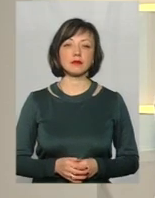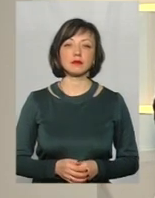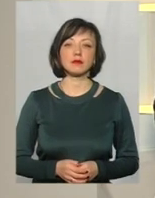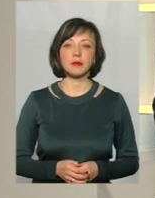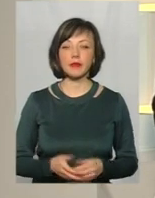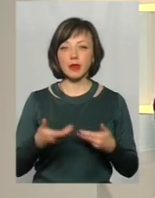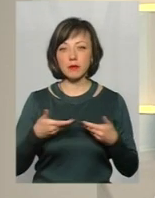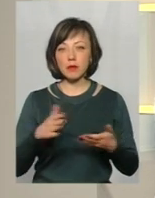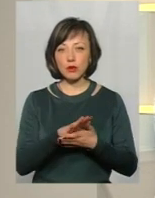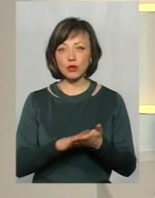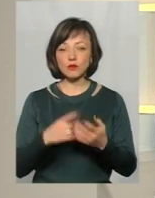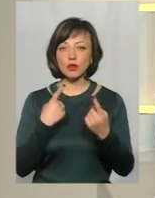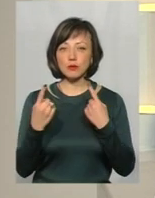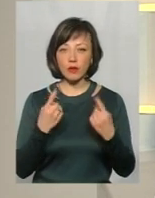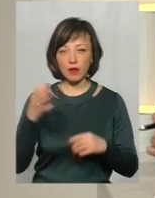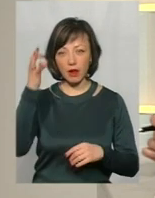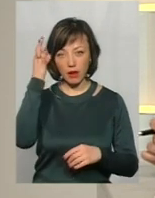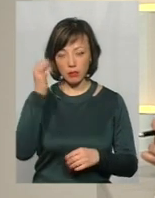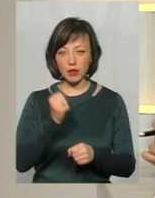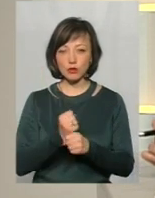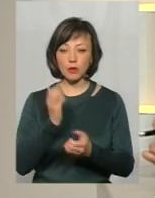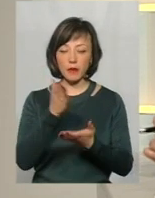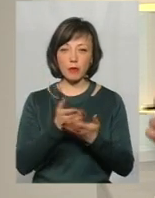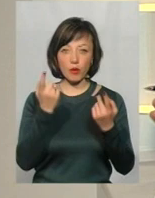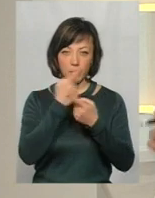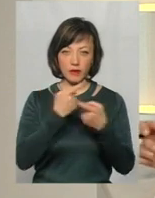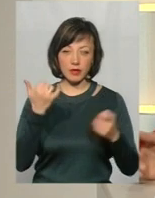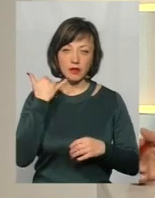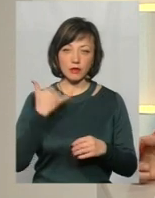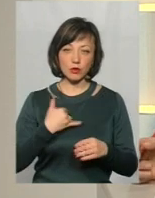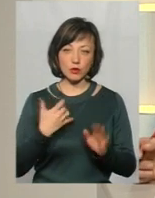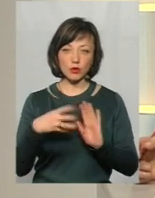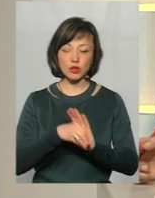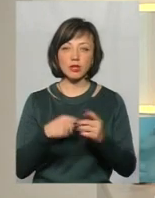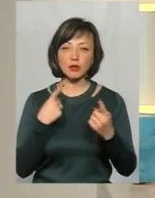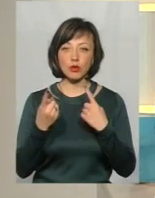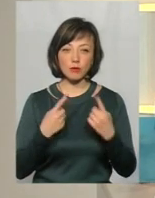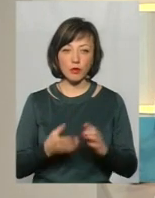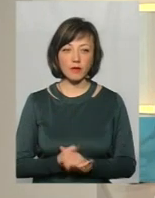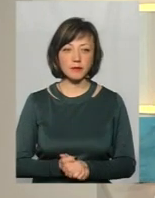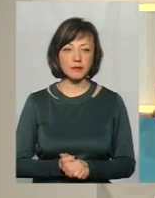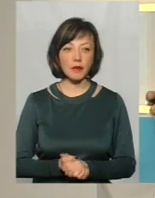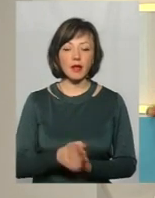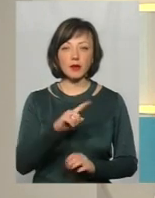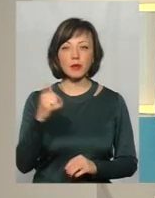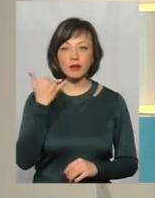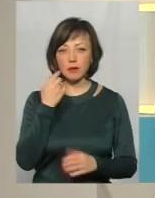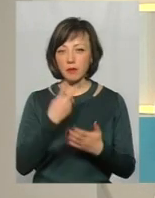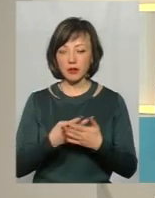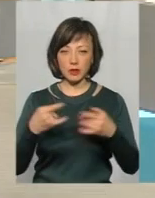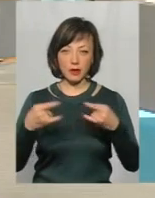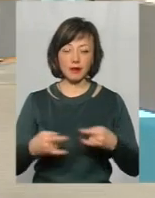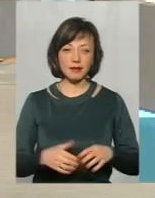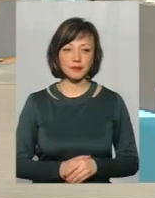Ми продовжуємо нашу розмову, а я нагадую, що працюємо у прямому ефірі, тому телефонуйте, долучайтеся до розмови, номера телефонів бачите на ваших